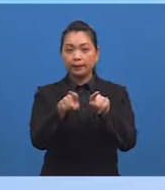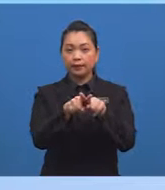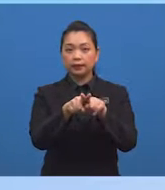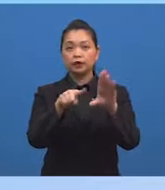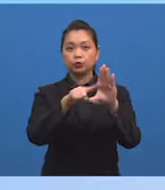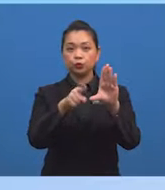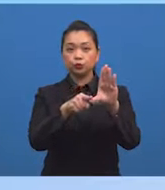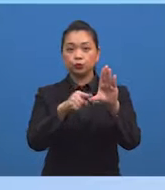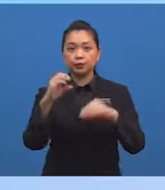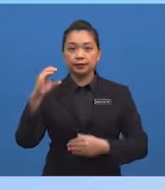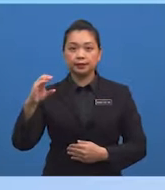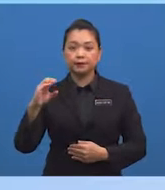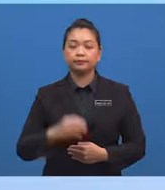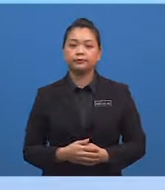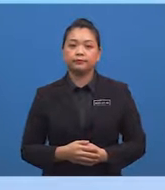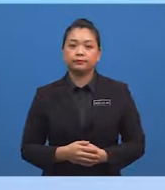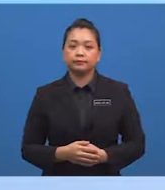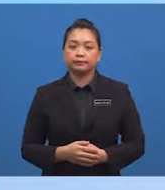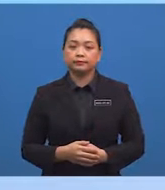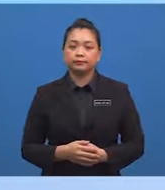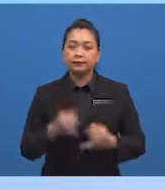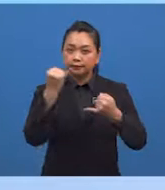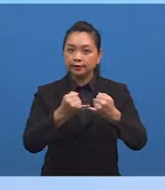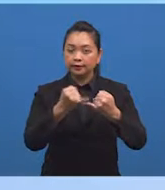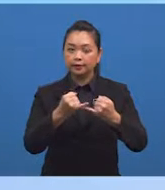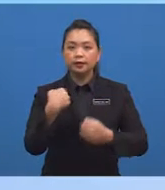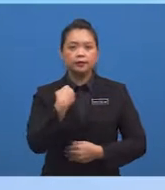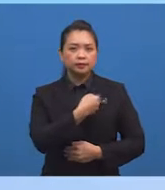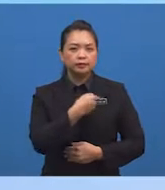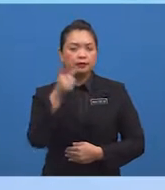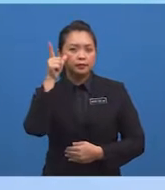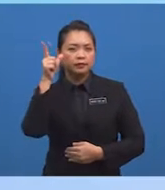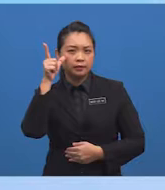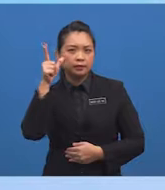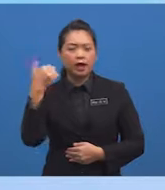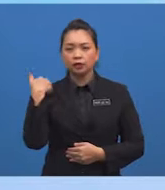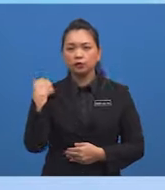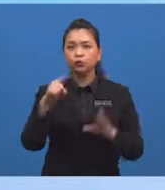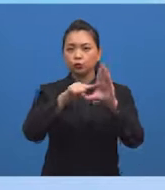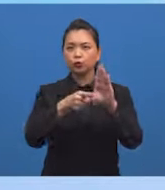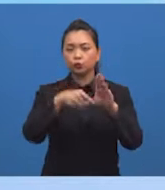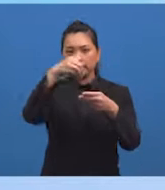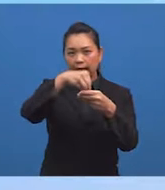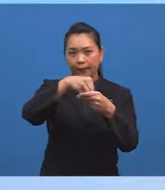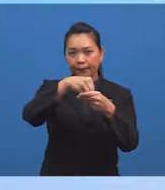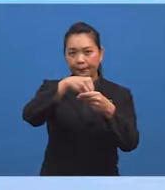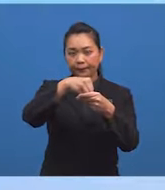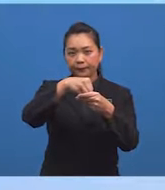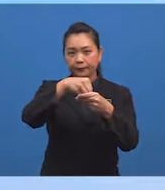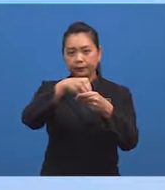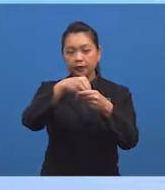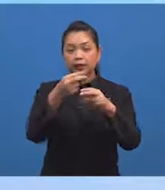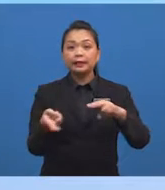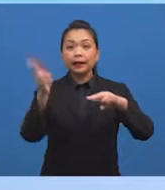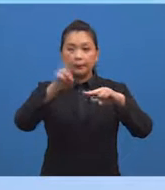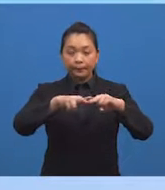Dan yang terakhir, kita dapati adanya sudut pedalaman Iaitu hasil